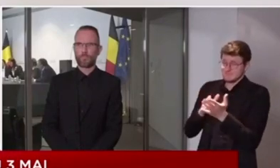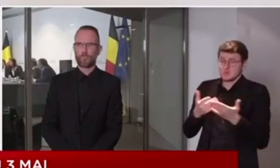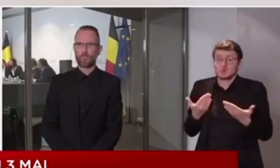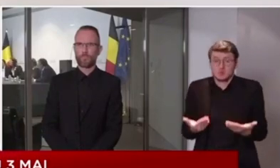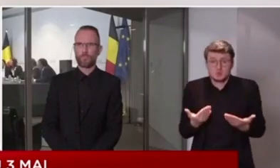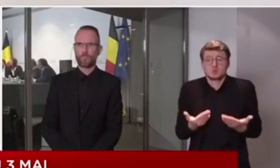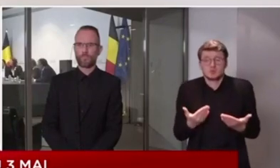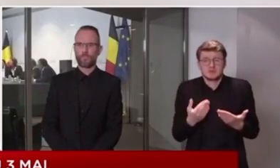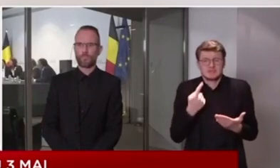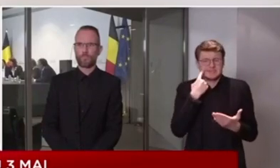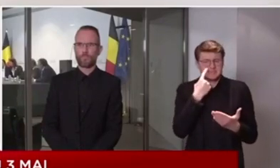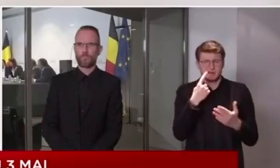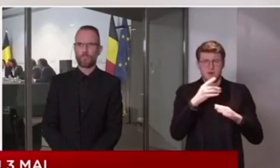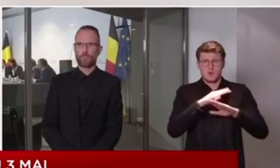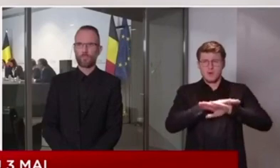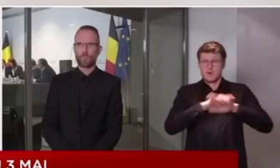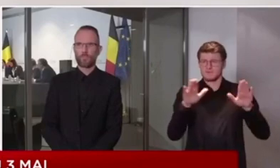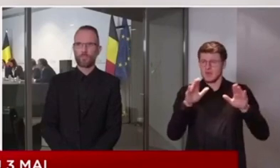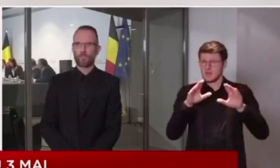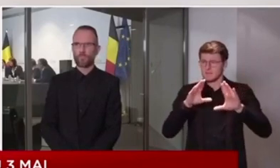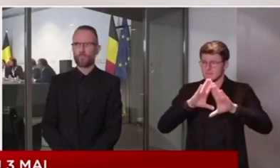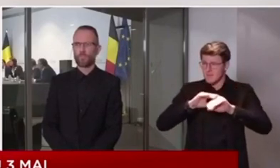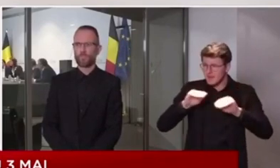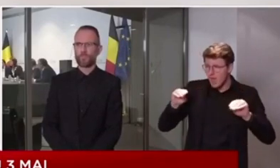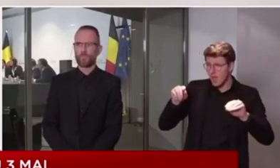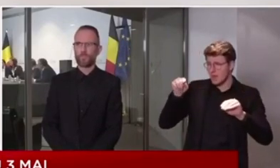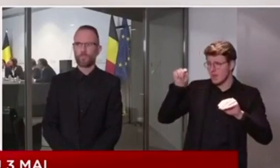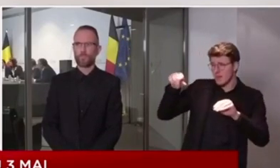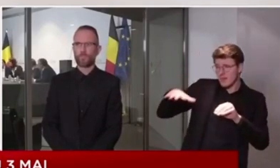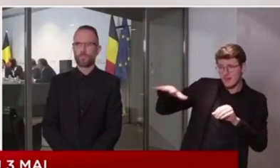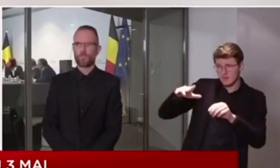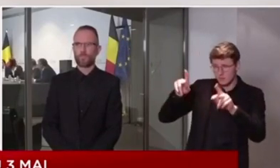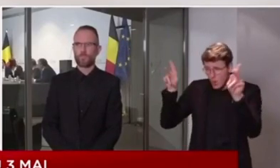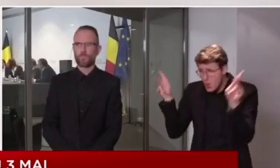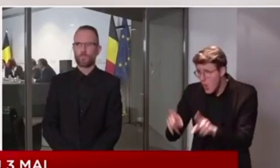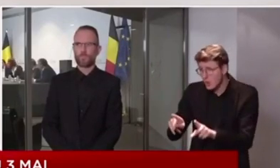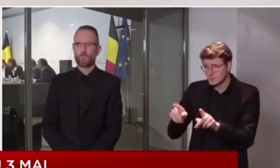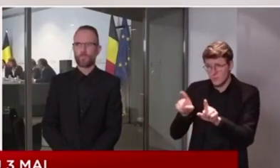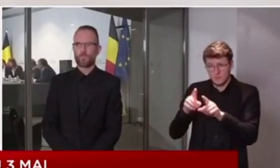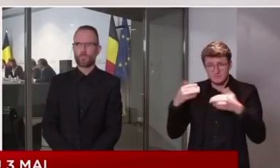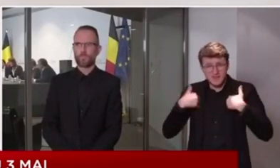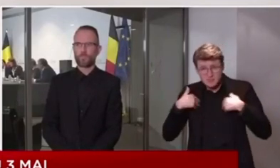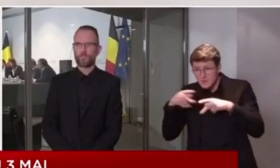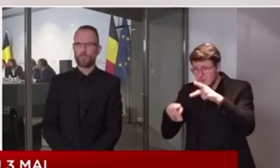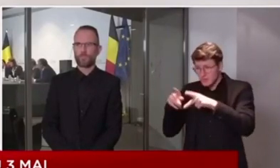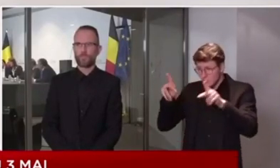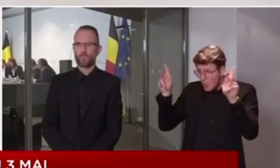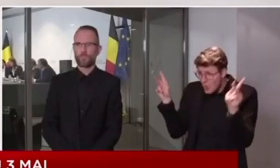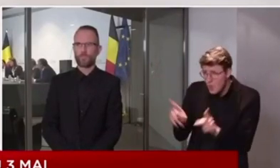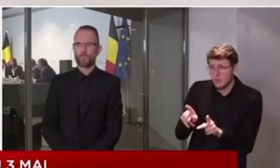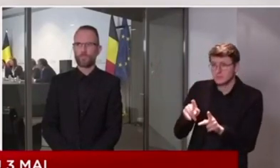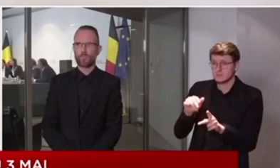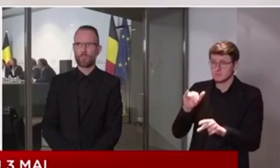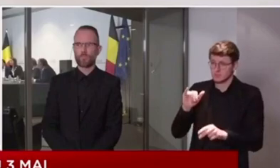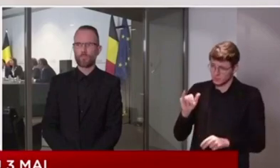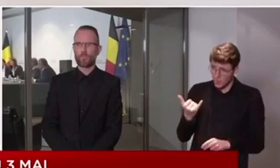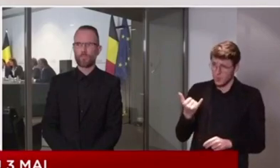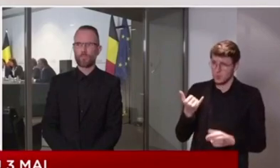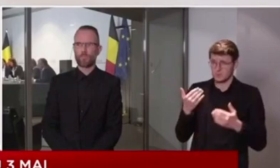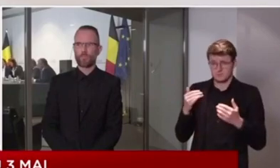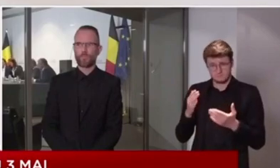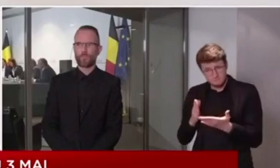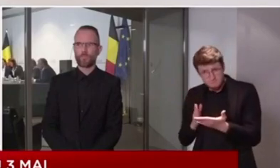Dans un contexte de manque généralisé, nous avons réussi quand même, avec les entités fédérées,